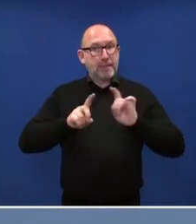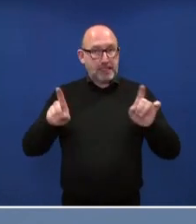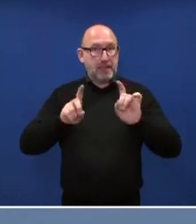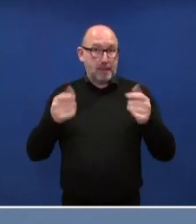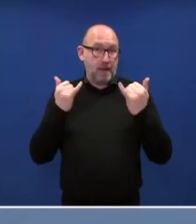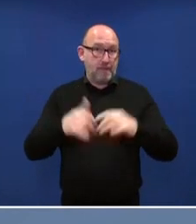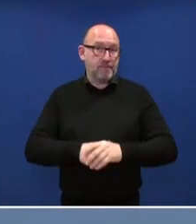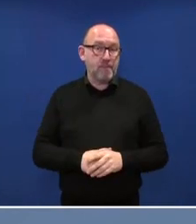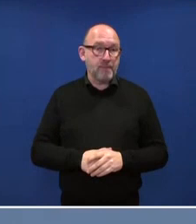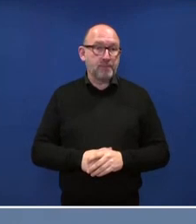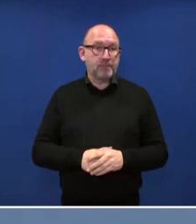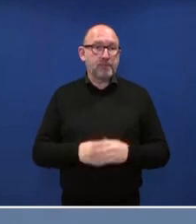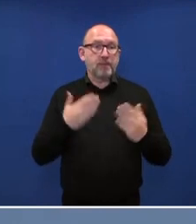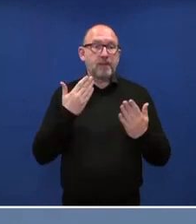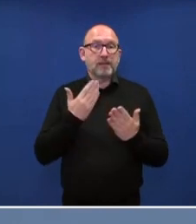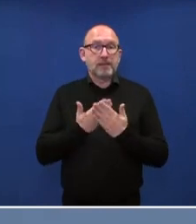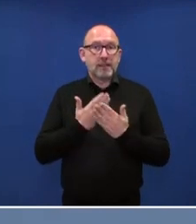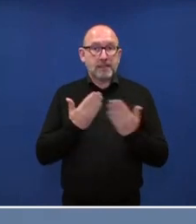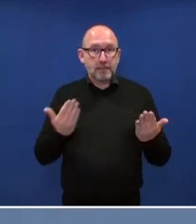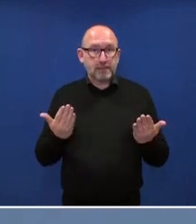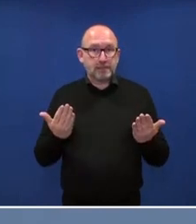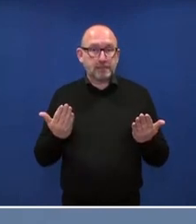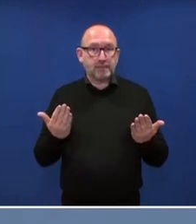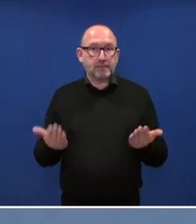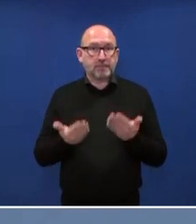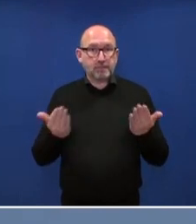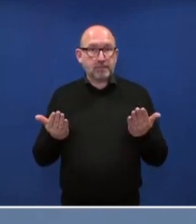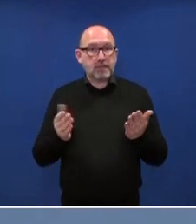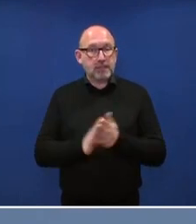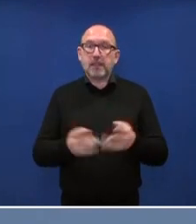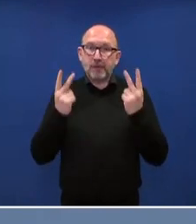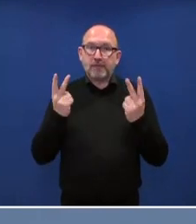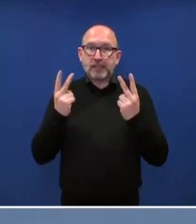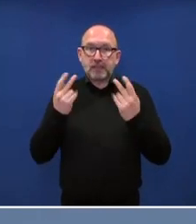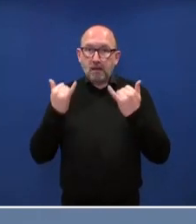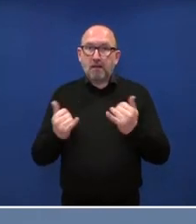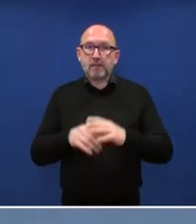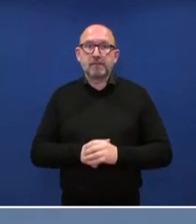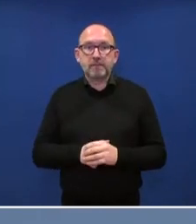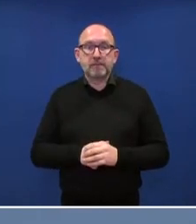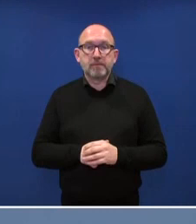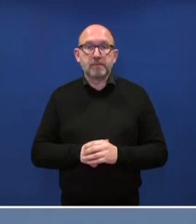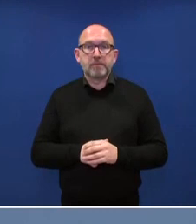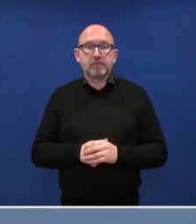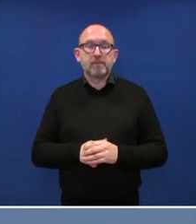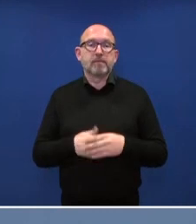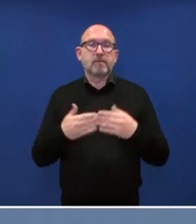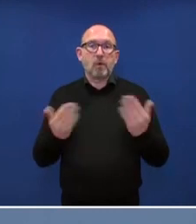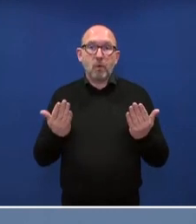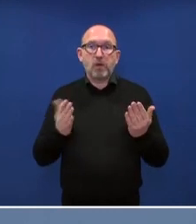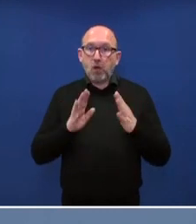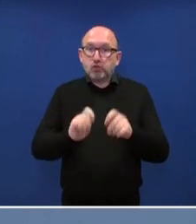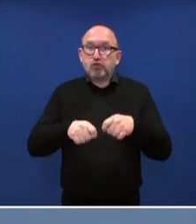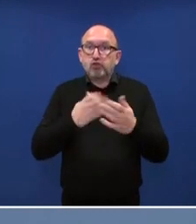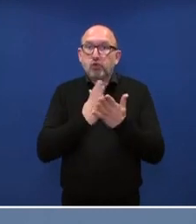ist das relevant und hat ja auch schon zu einigen